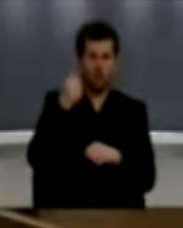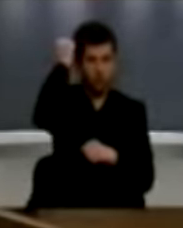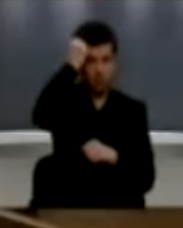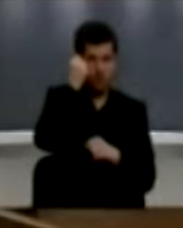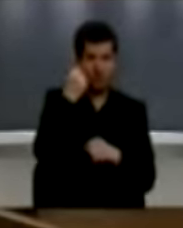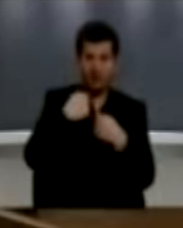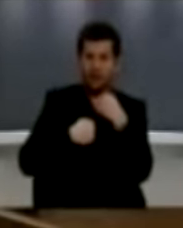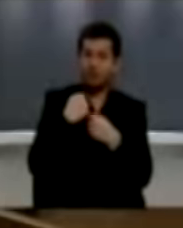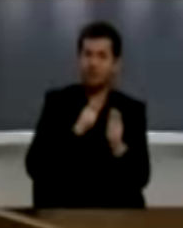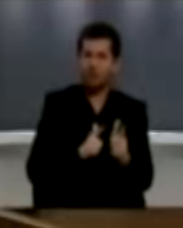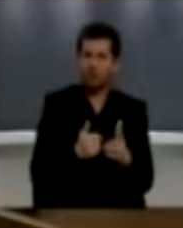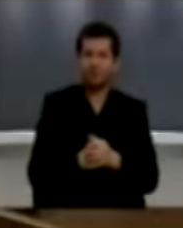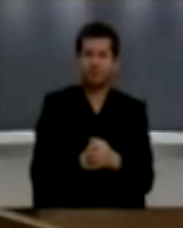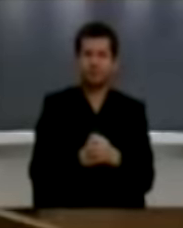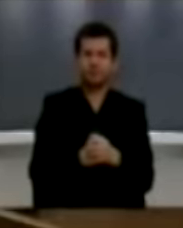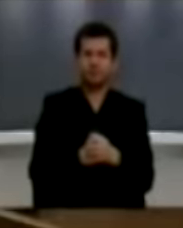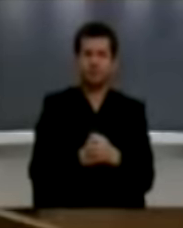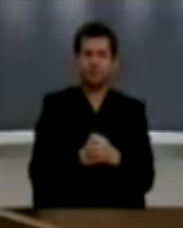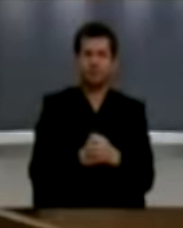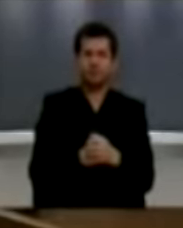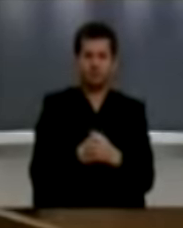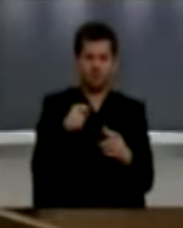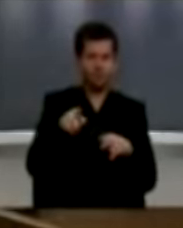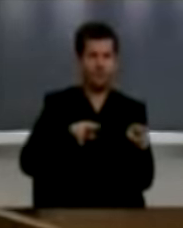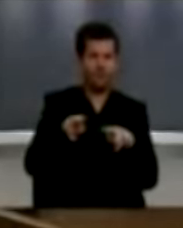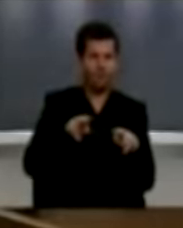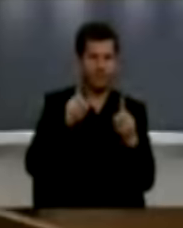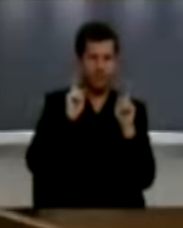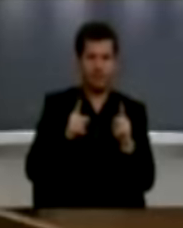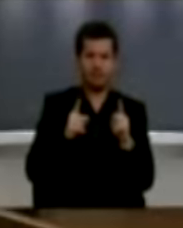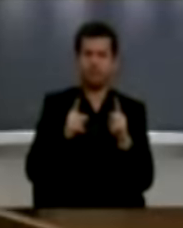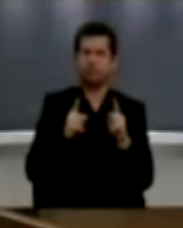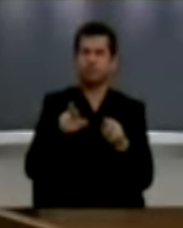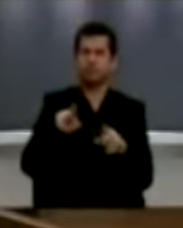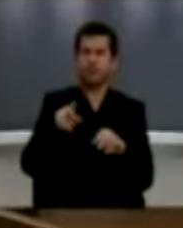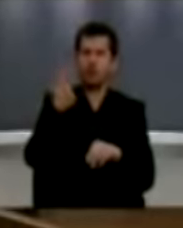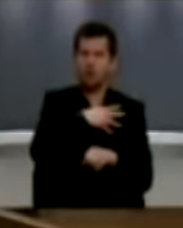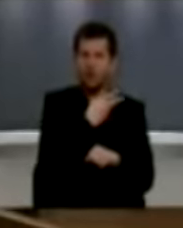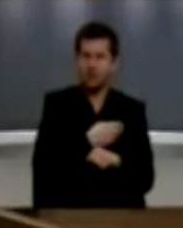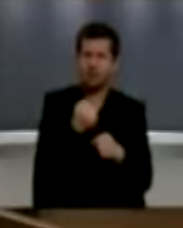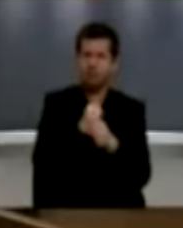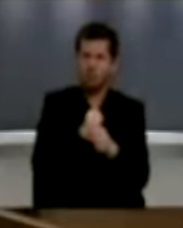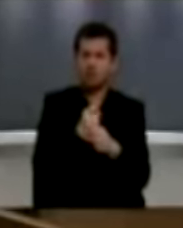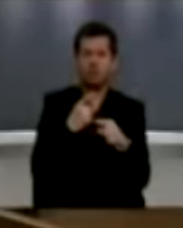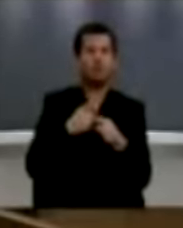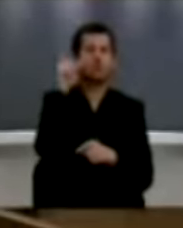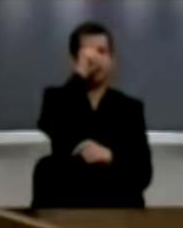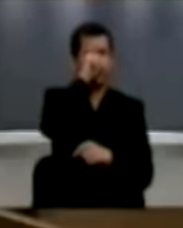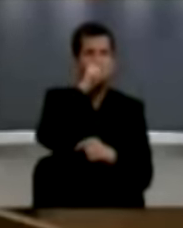krim e lufte. Kjo gjukatë duhet jetë e njëjt me tilën që farë e ka Kroatia, Bosnia e dhe Serbia.